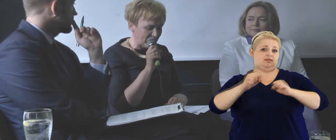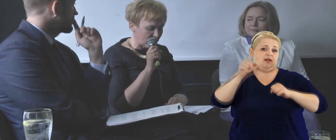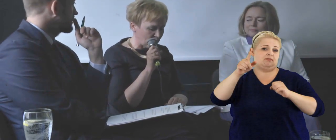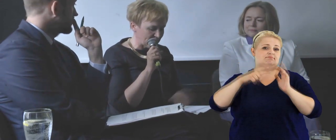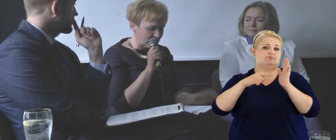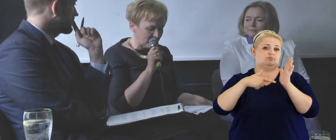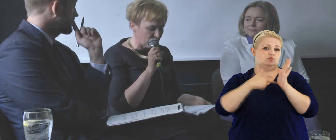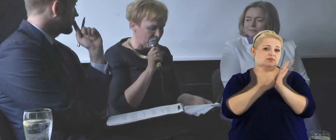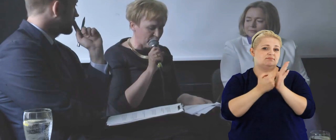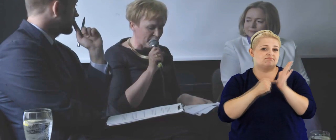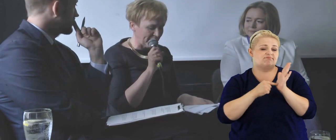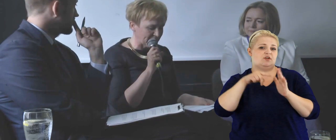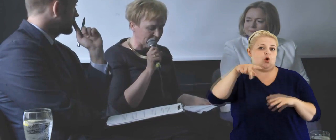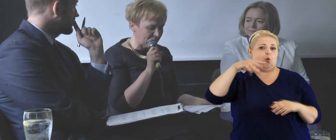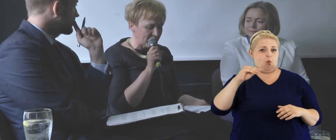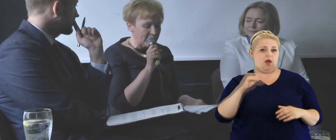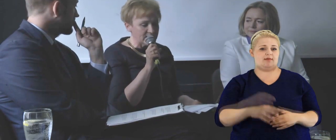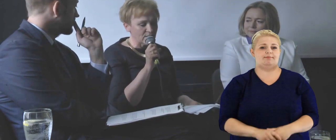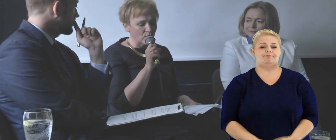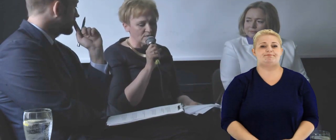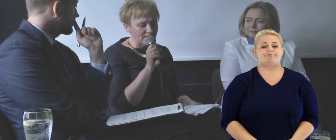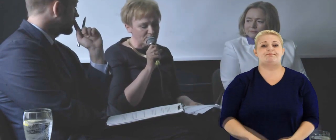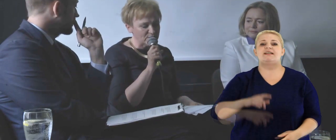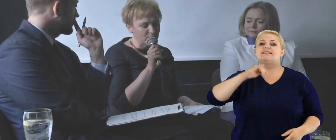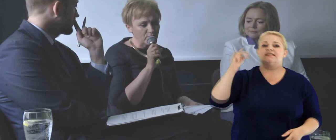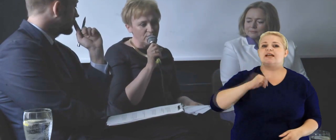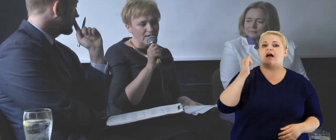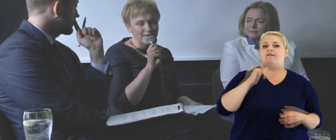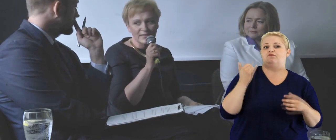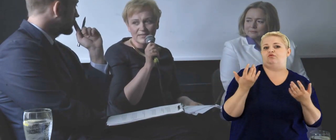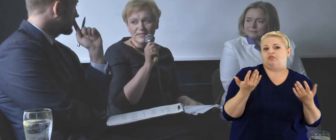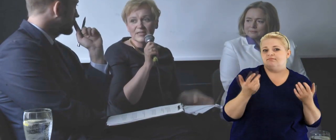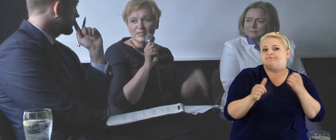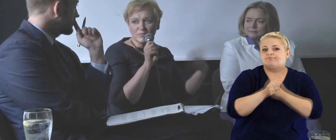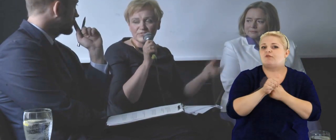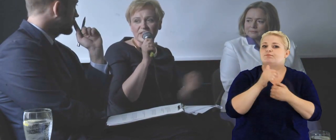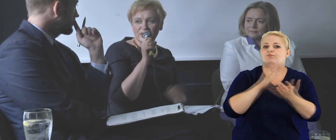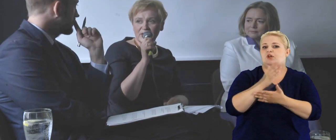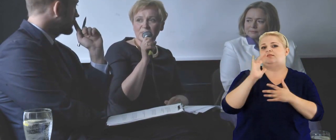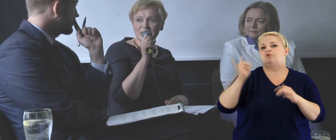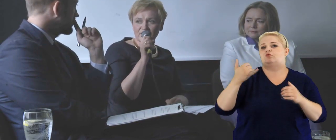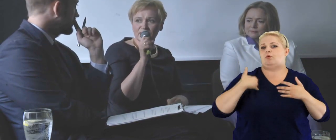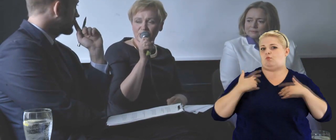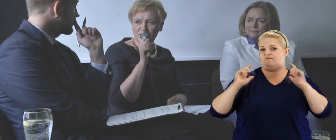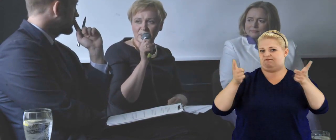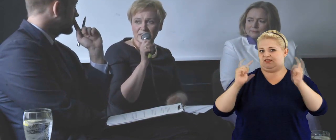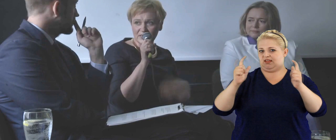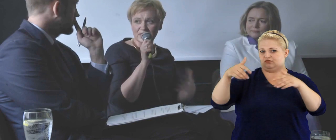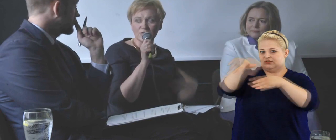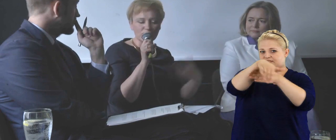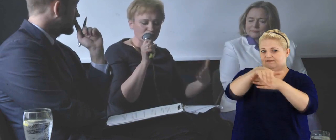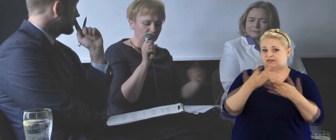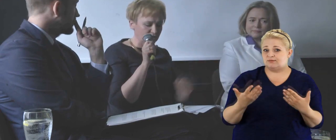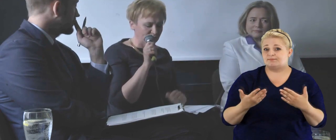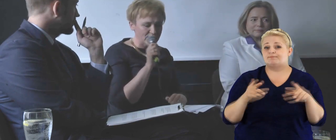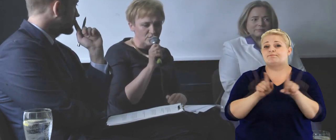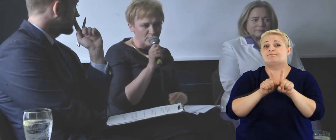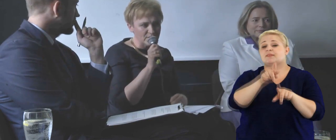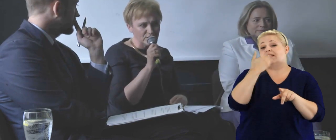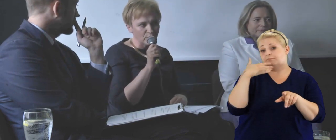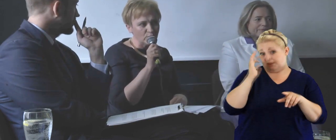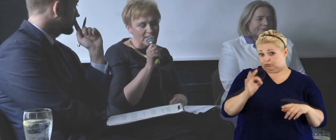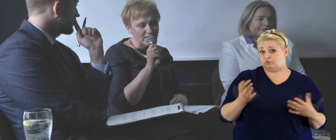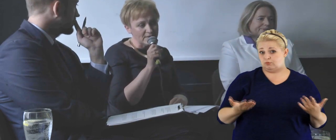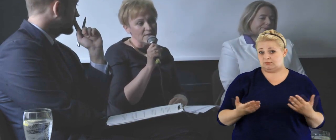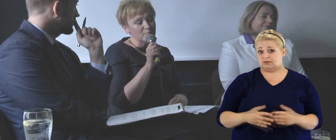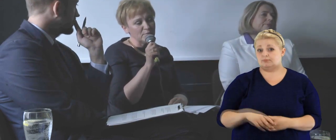się, że te działania regulacyjne w Unii Europejskiej są zawsze spowodowane jakimiś wydarzeniami zewnętrznymi. Z jednej strony jest to też bardzo